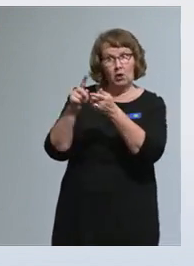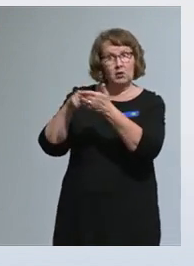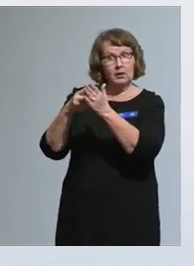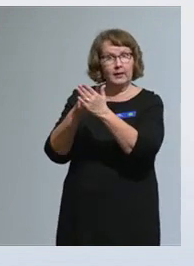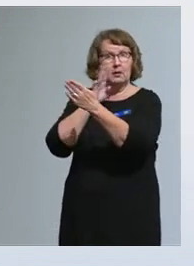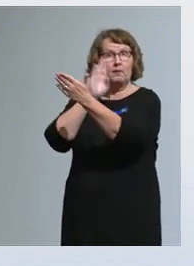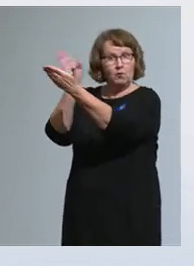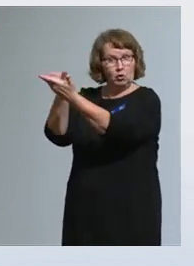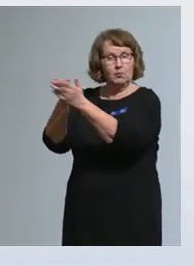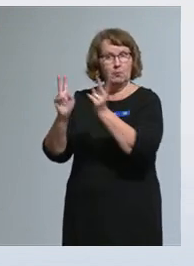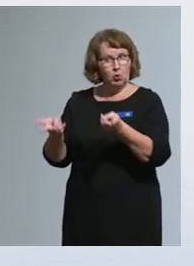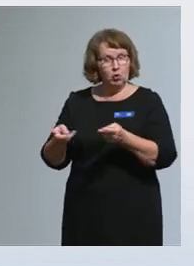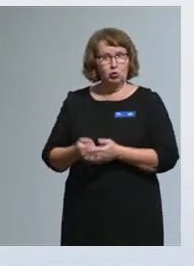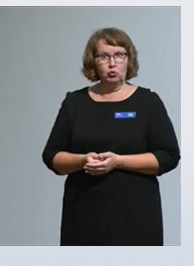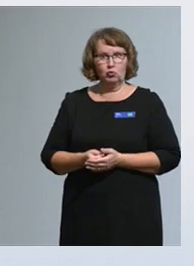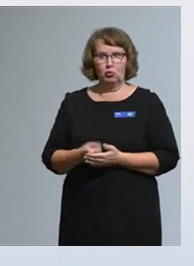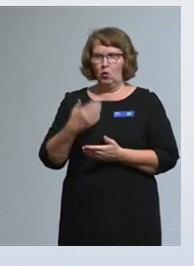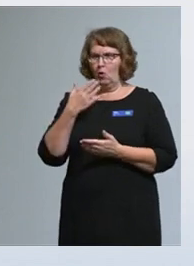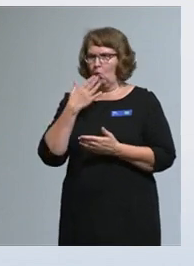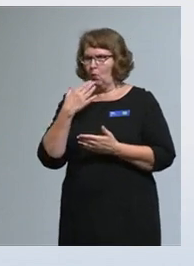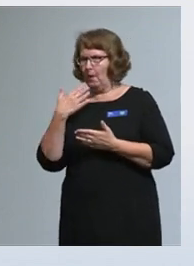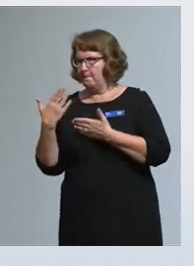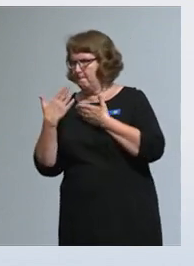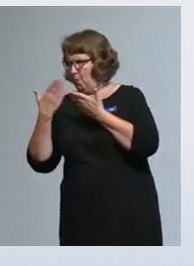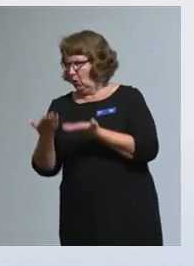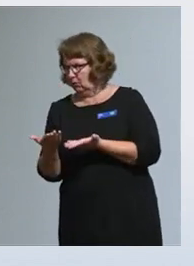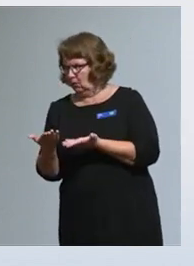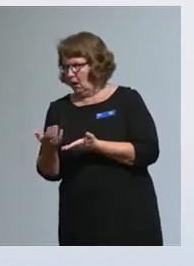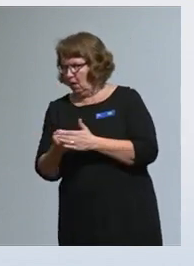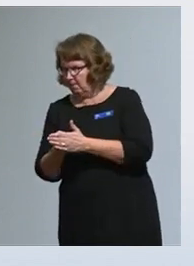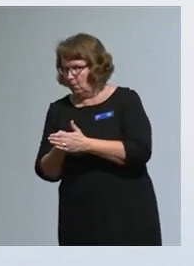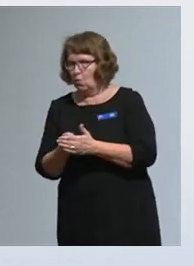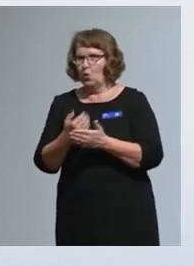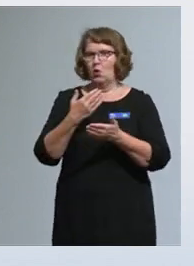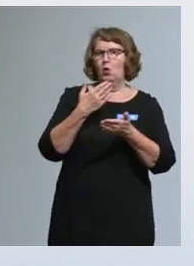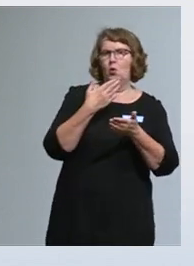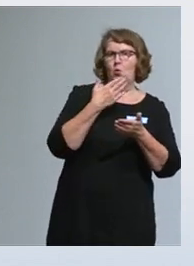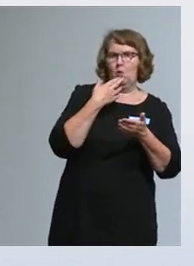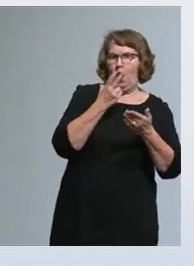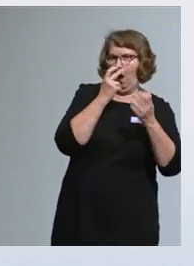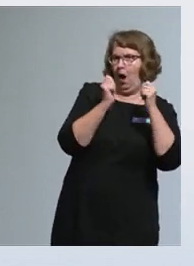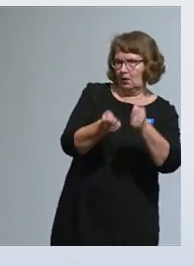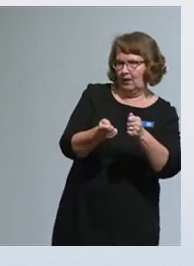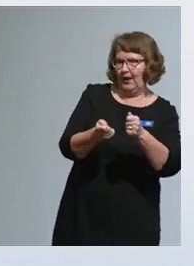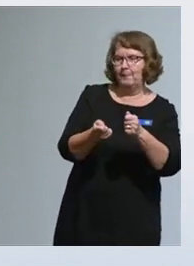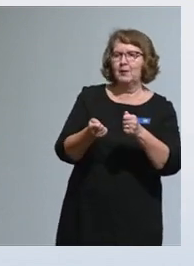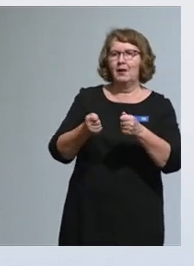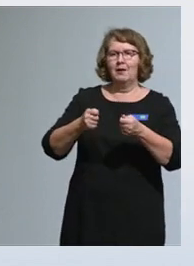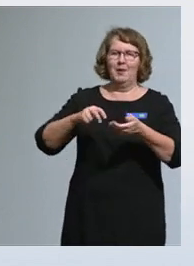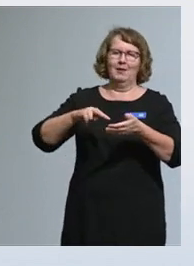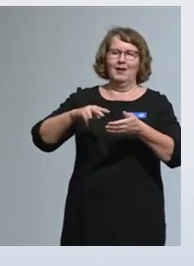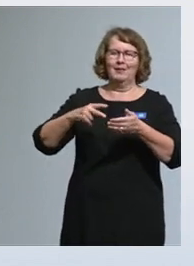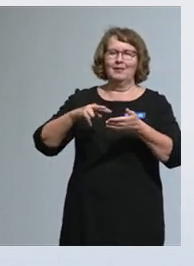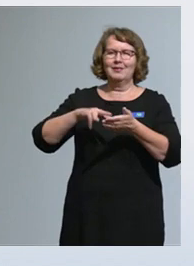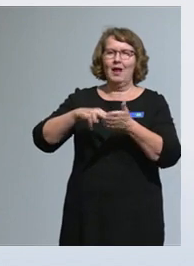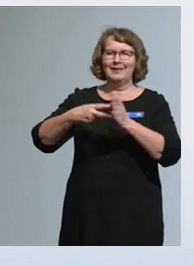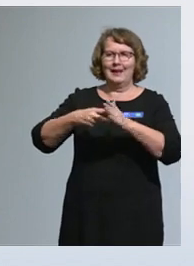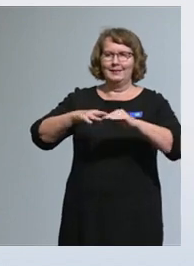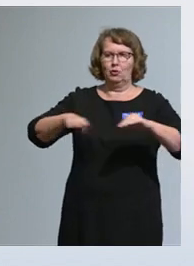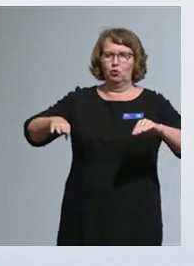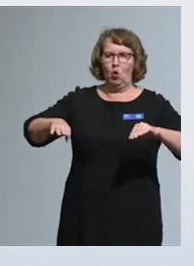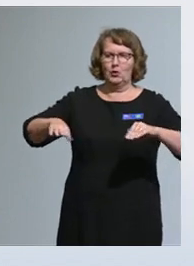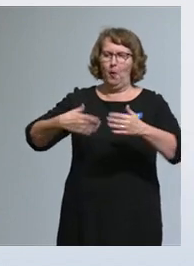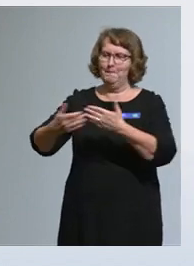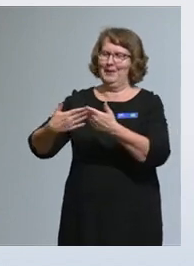Myöntäjät ja hakijat toimivat erityisesti taktisella ja operatiivisella tasolla. Ja toimintamalli